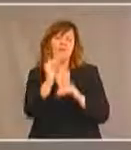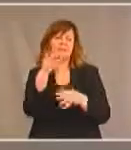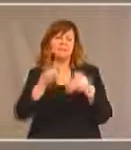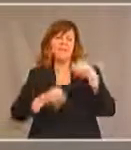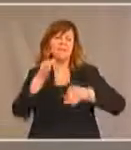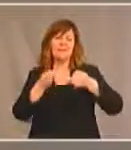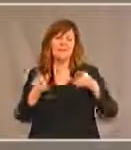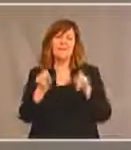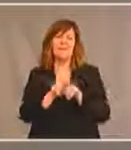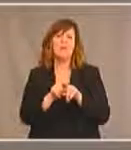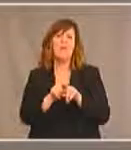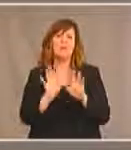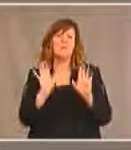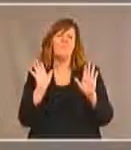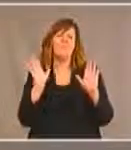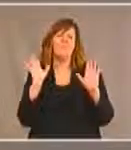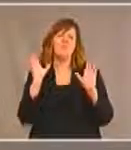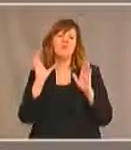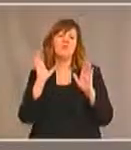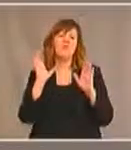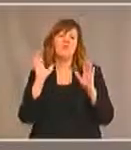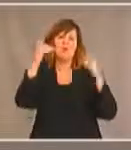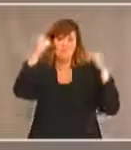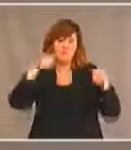comme la convention relative aux droits des personnes